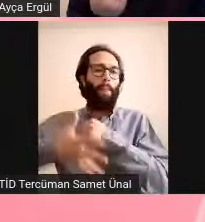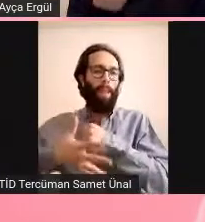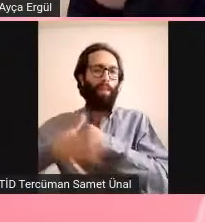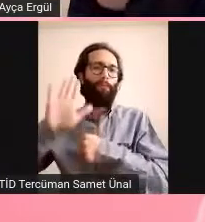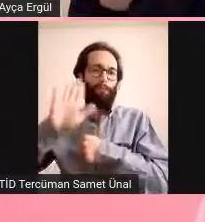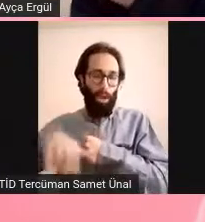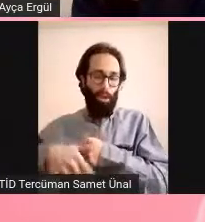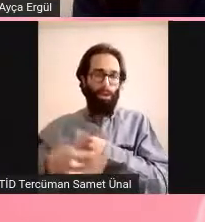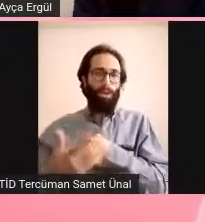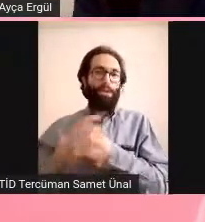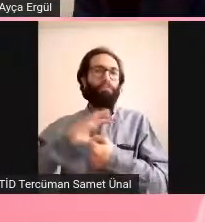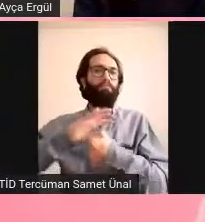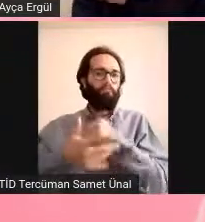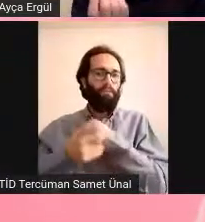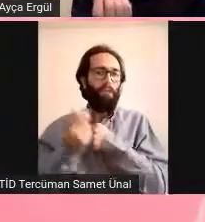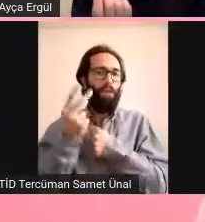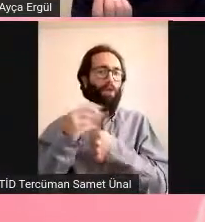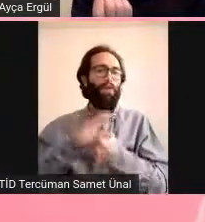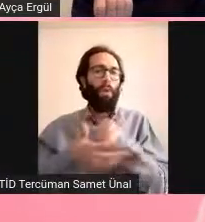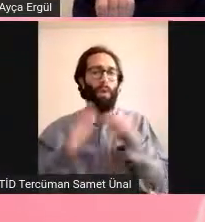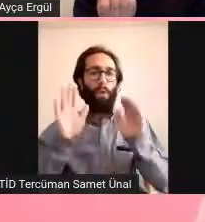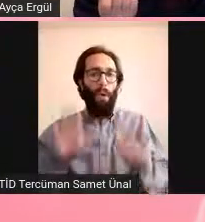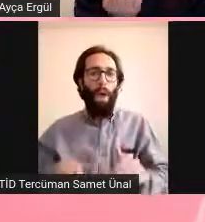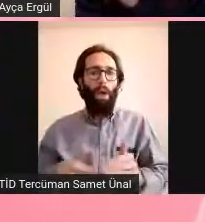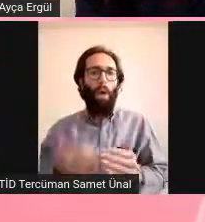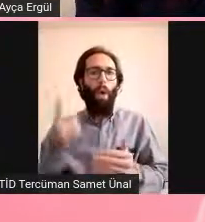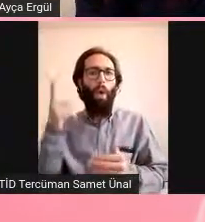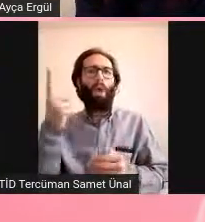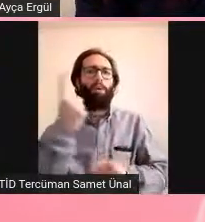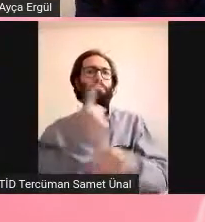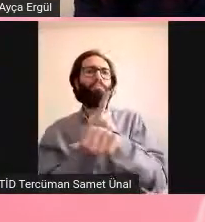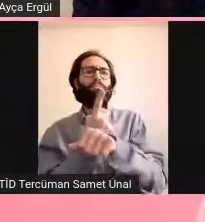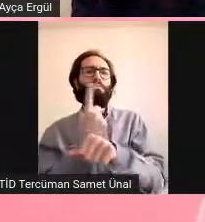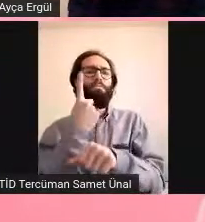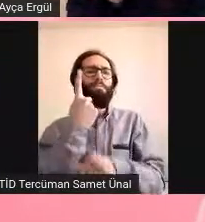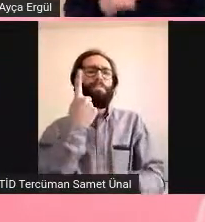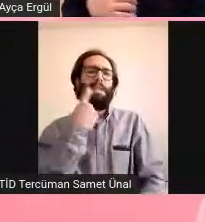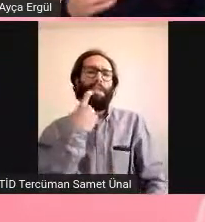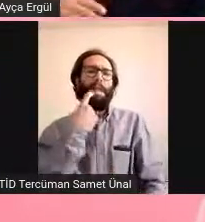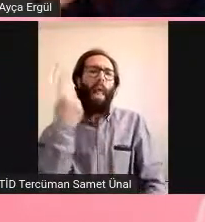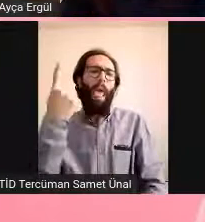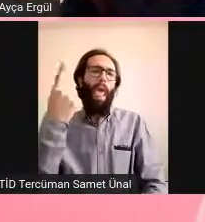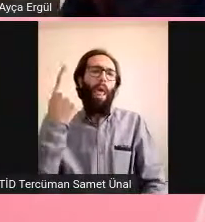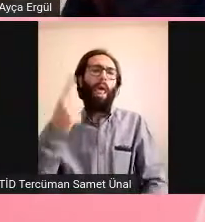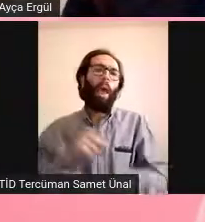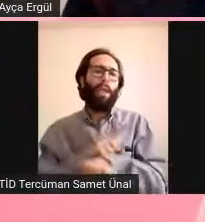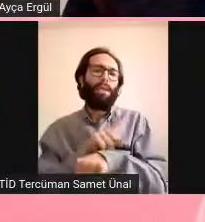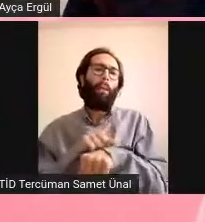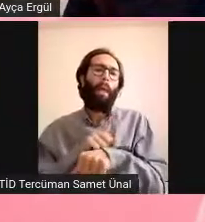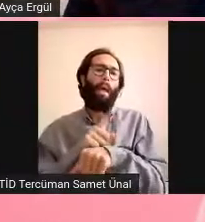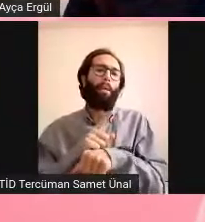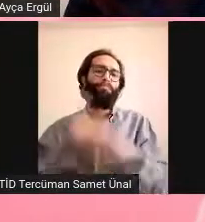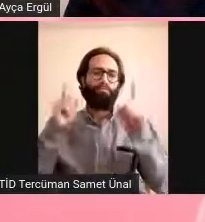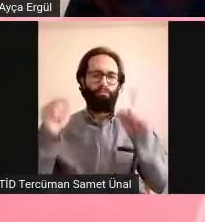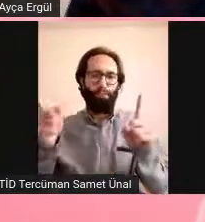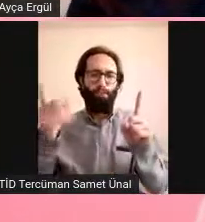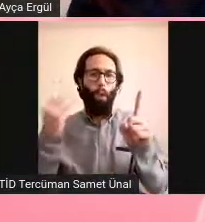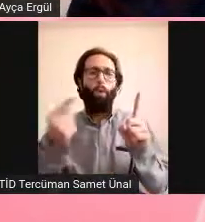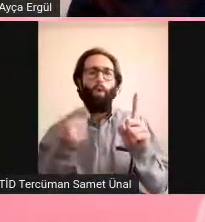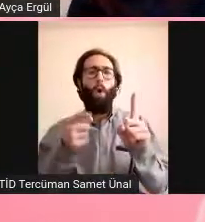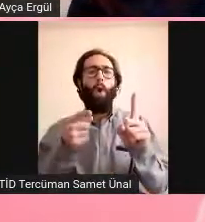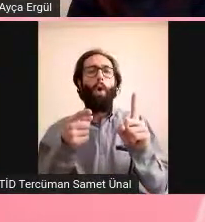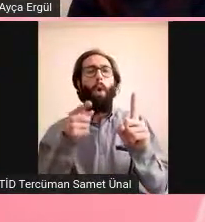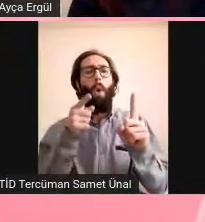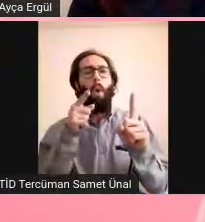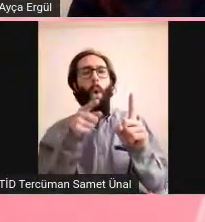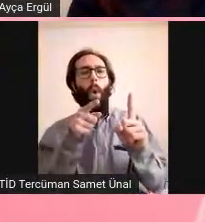Bizim daha çok az. Çünkü dediğim gibi bir senelik veri var elimizde. Ve mesela kalıcı bir hasar olduysa onu